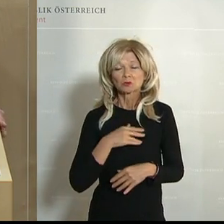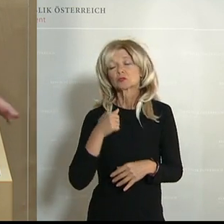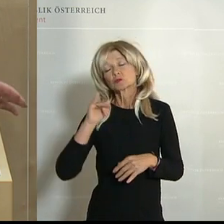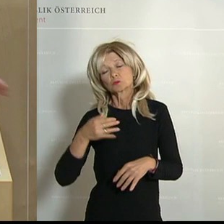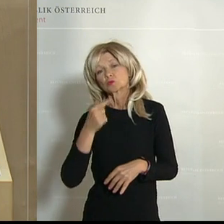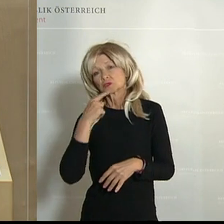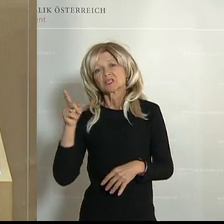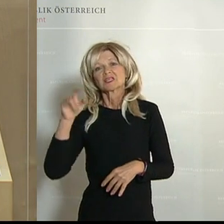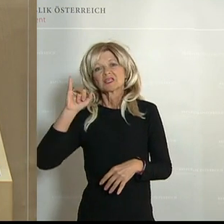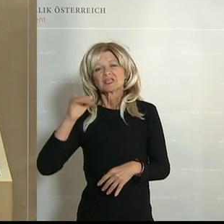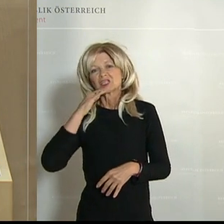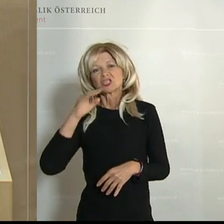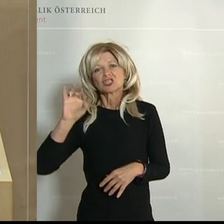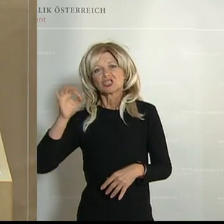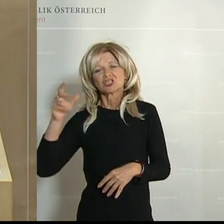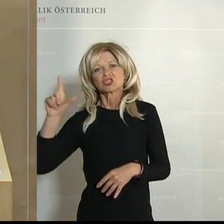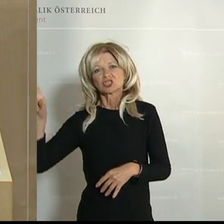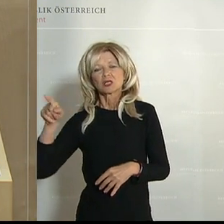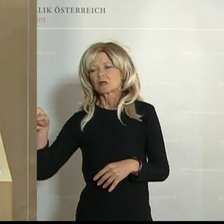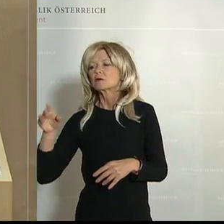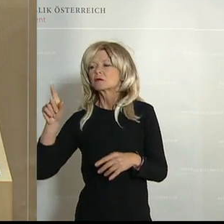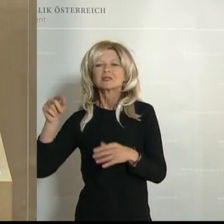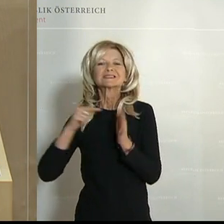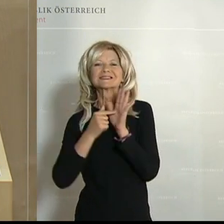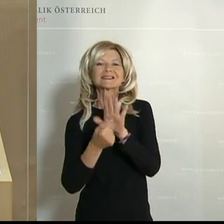Corona-Krisenmanagements unserer Republik.